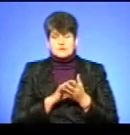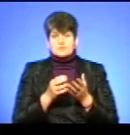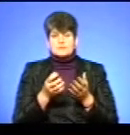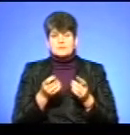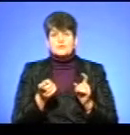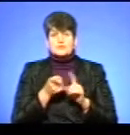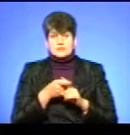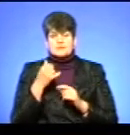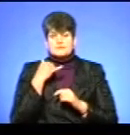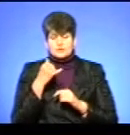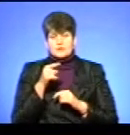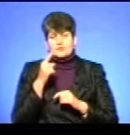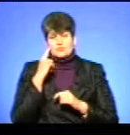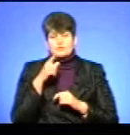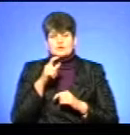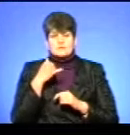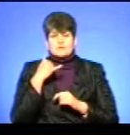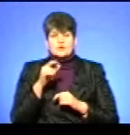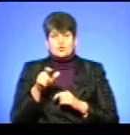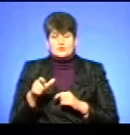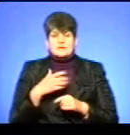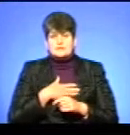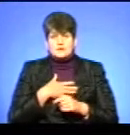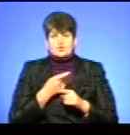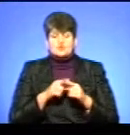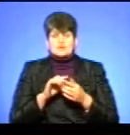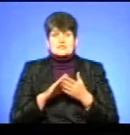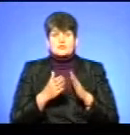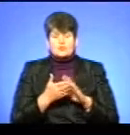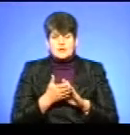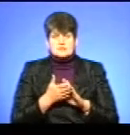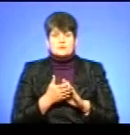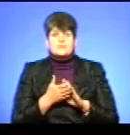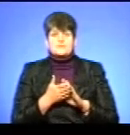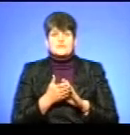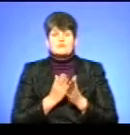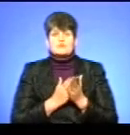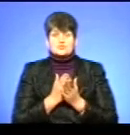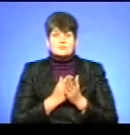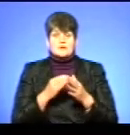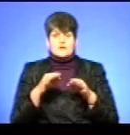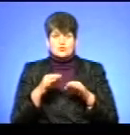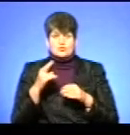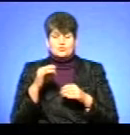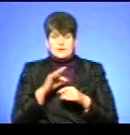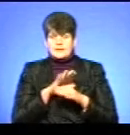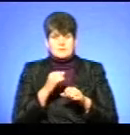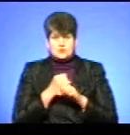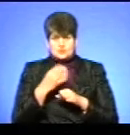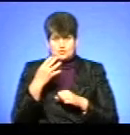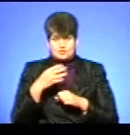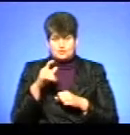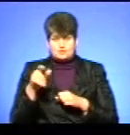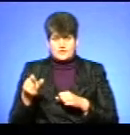підключити, оскільки, я думаю, там дзвонять люди, які стривожені цією ситуацією. По-перше, в служби в облавтодорі не працює 40 чоловік, тільки